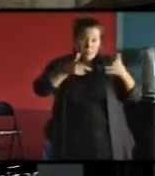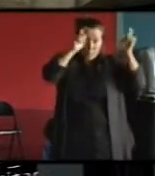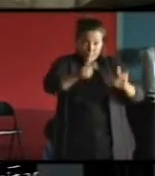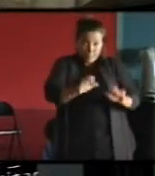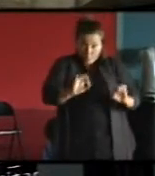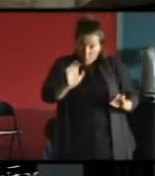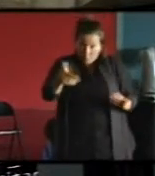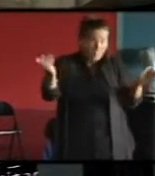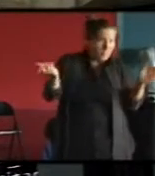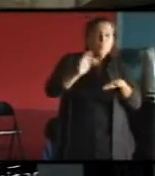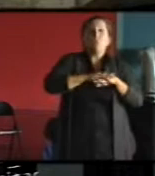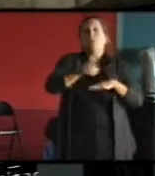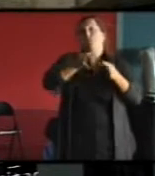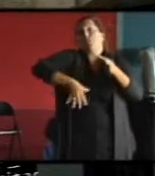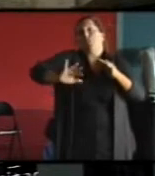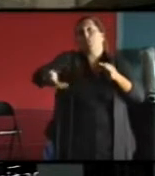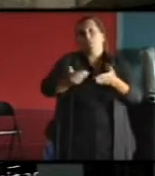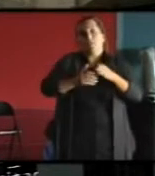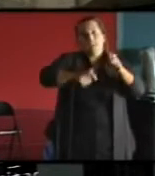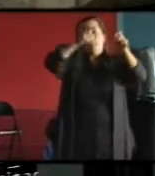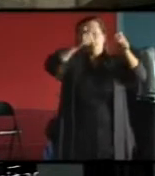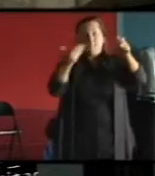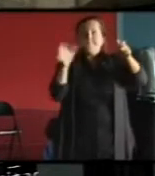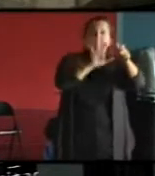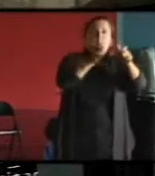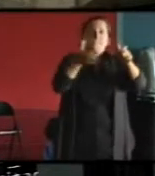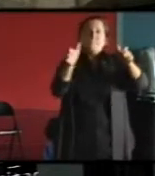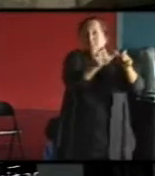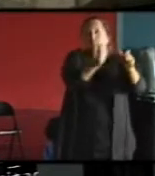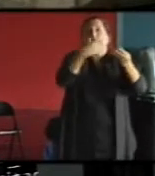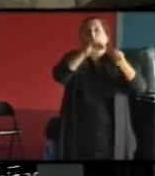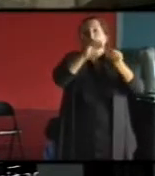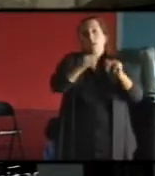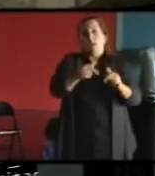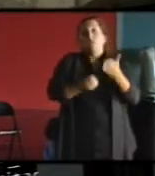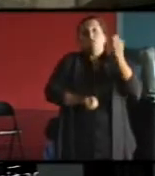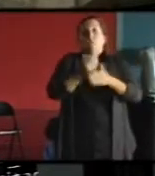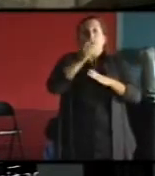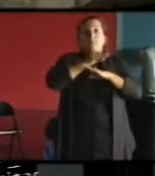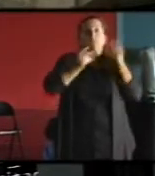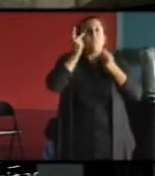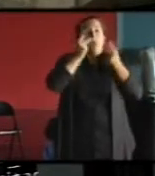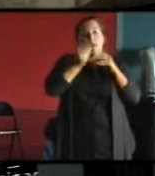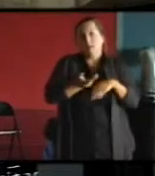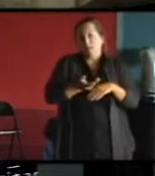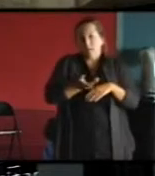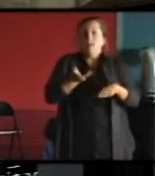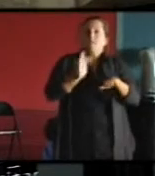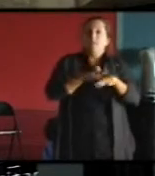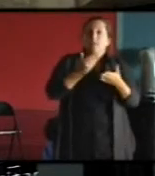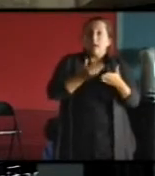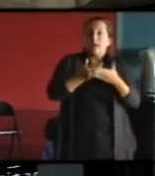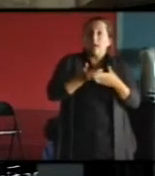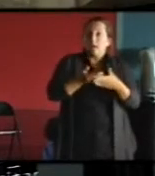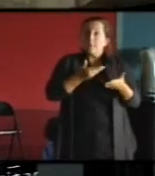démolir et donc la solution qui a été mise en oeuvre est une solution de double peau avec une nouvelle écriture architecturale mais là qui n'est